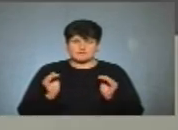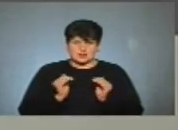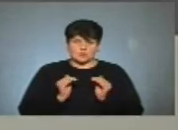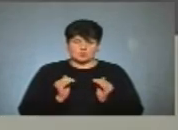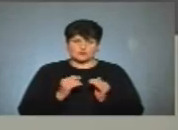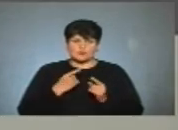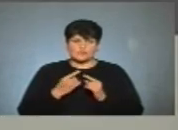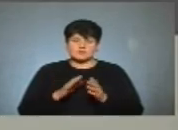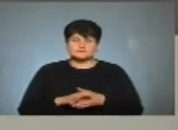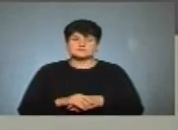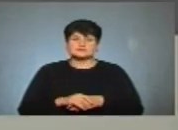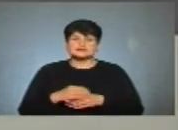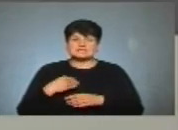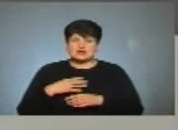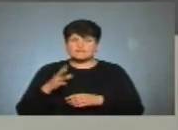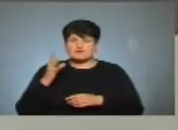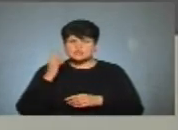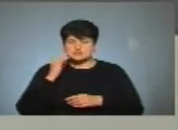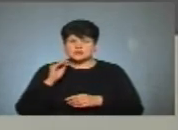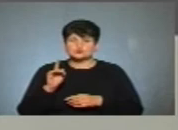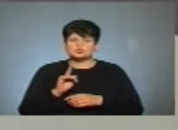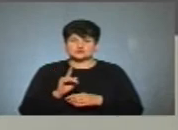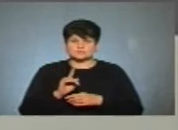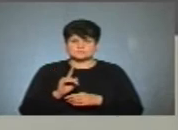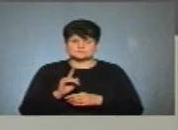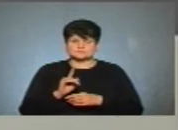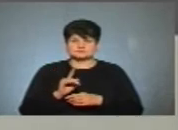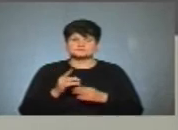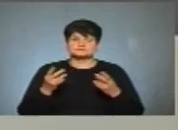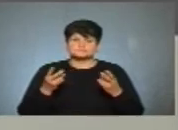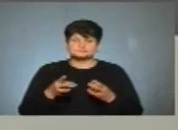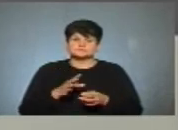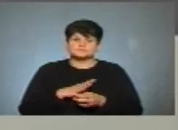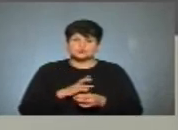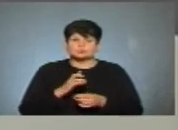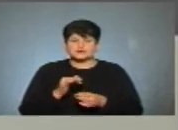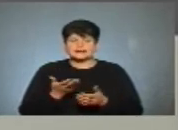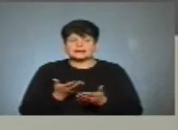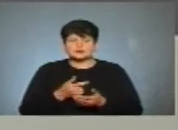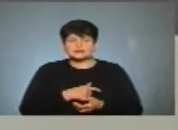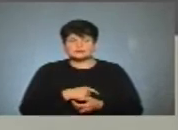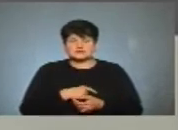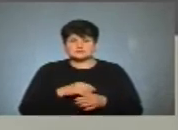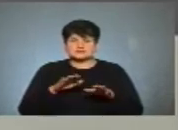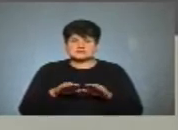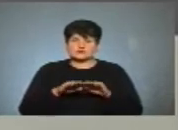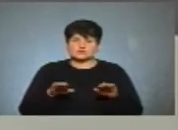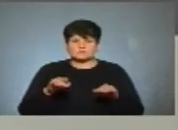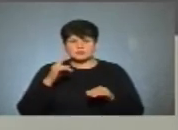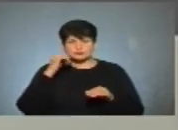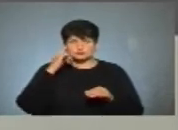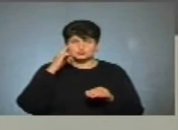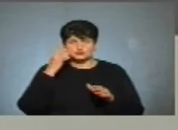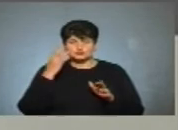говоримо про малий бізнес. Я вважаю, що варто було б якось депутатам на місцевому рівні подумати,